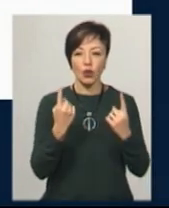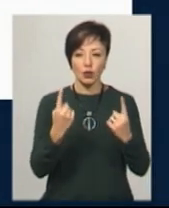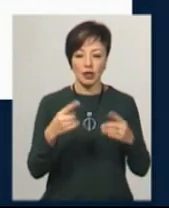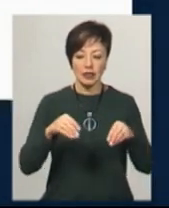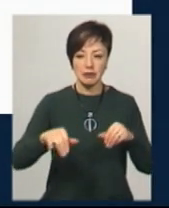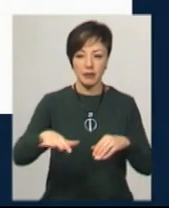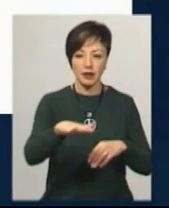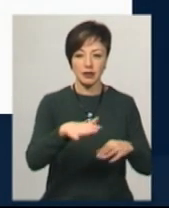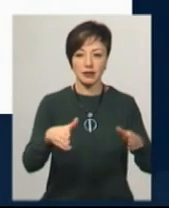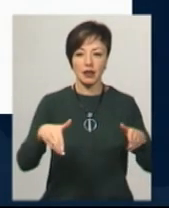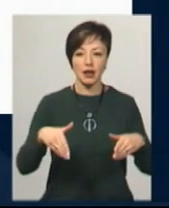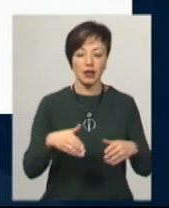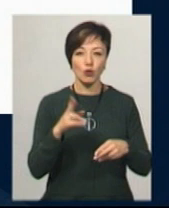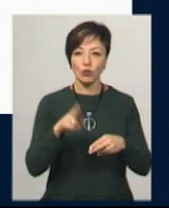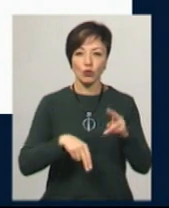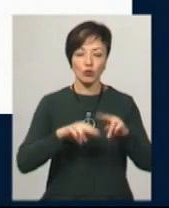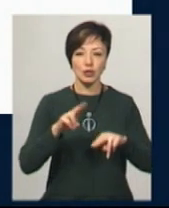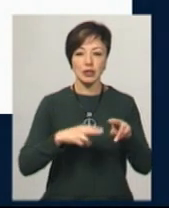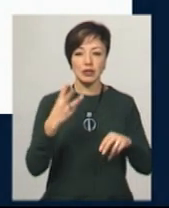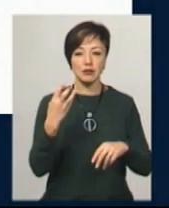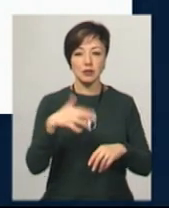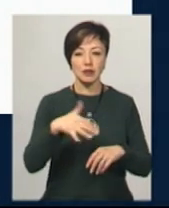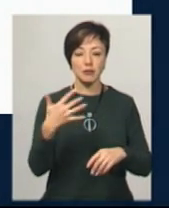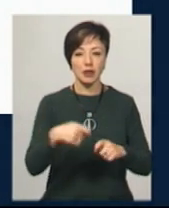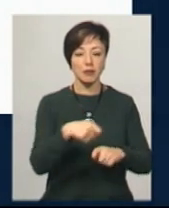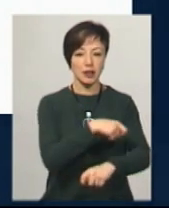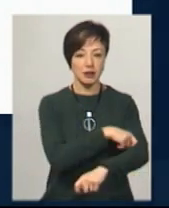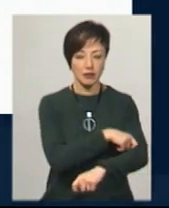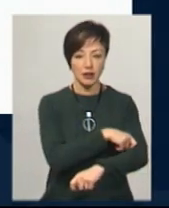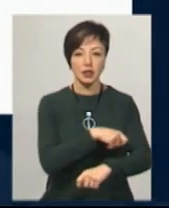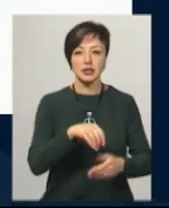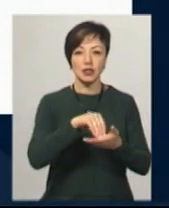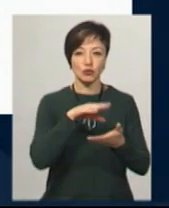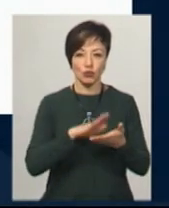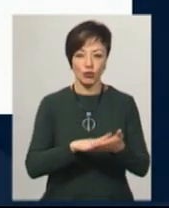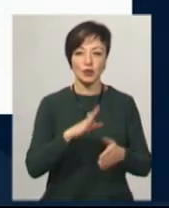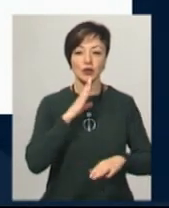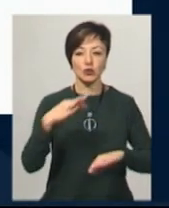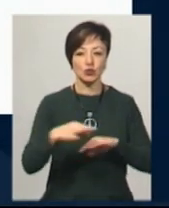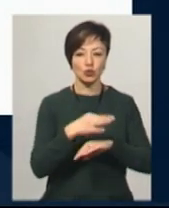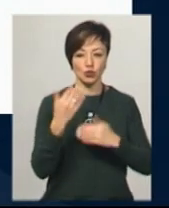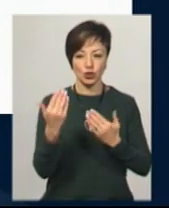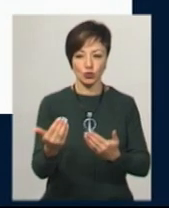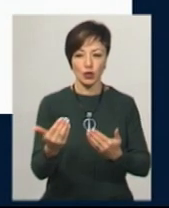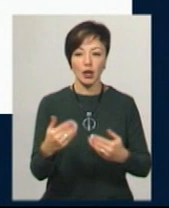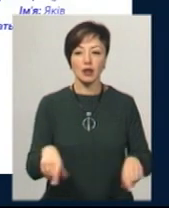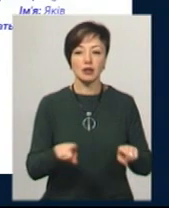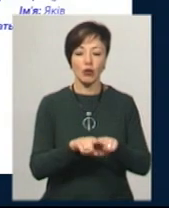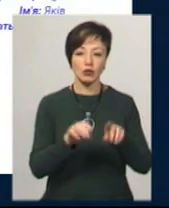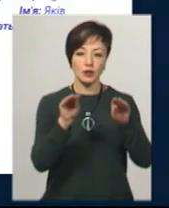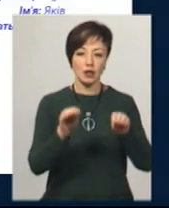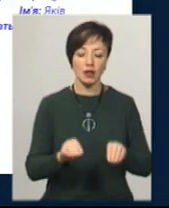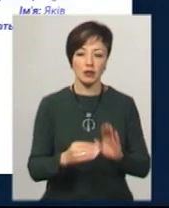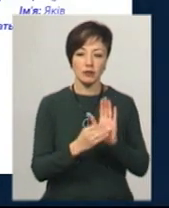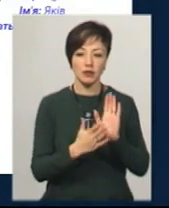недобудований будинок загальною площою майже 355 квадратних метрів зареєстровані на дружину чиновника. Також у декларації